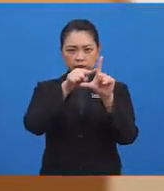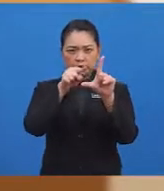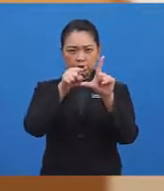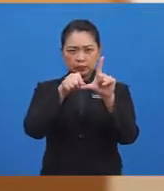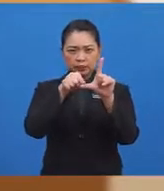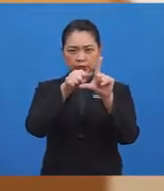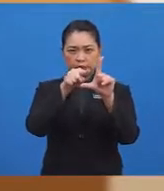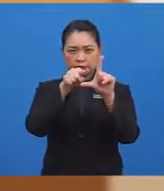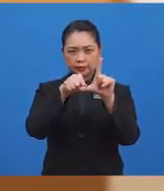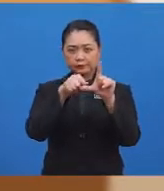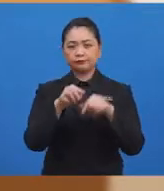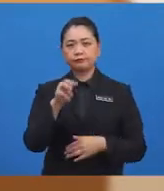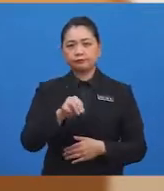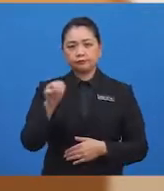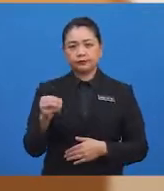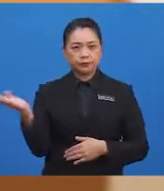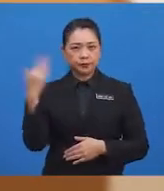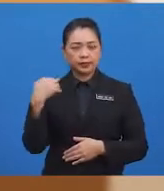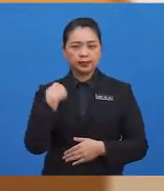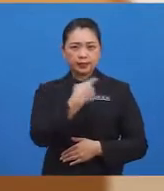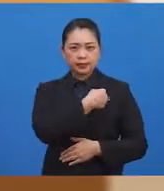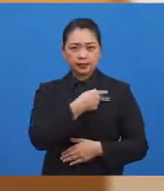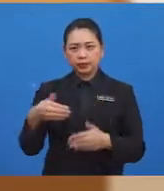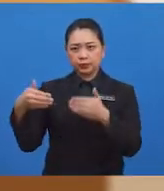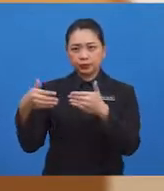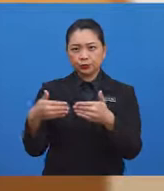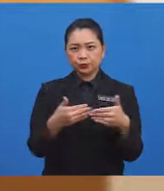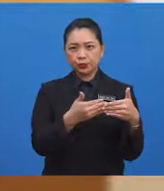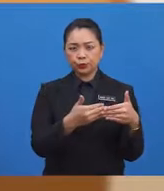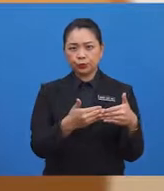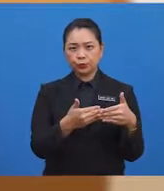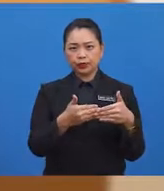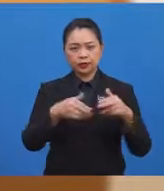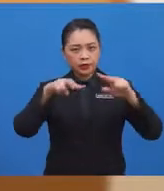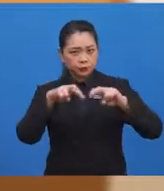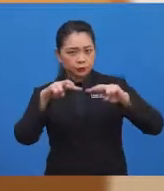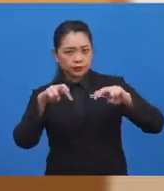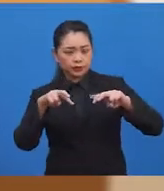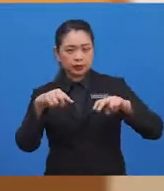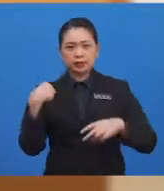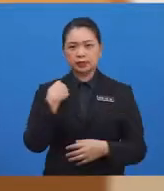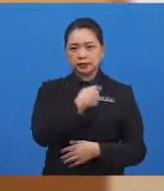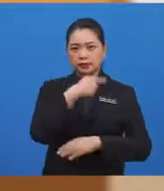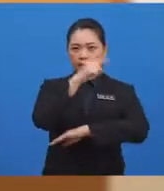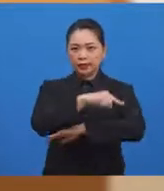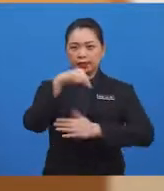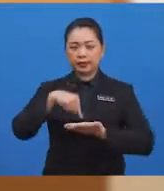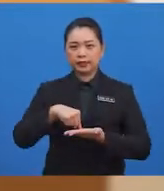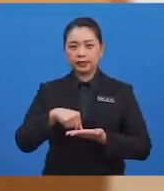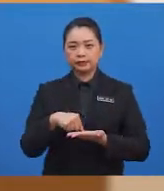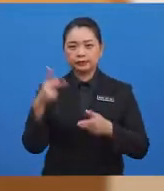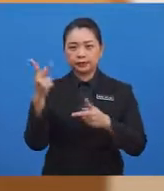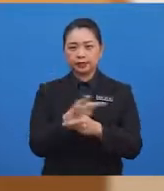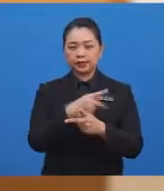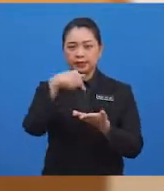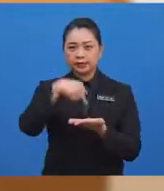murid-murid, mari kita teruskan lagi eksplorasi kita pada hari ini. Kali